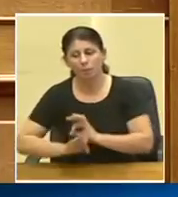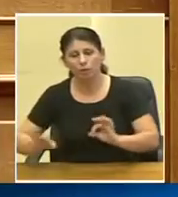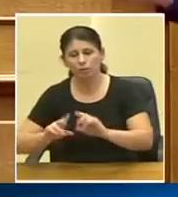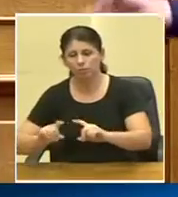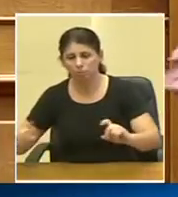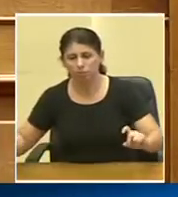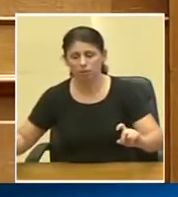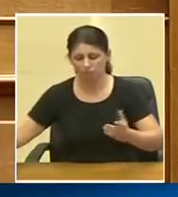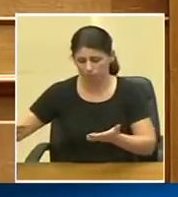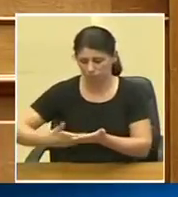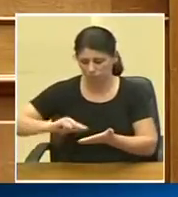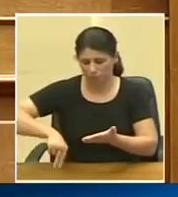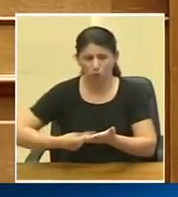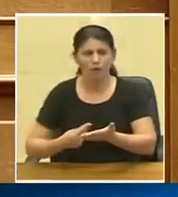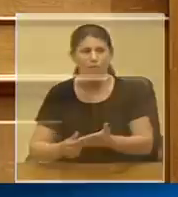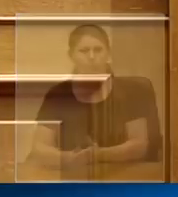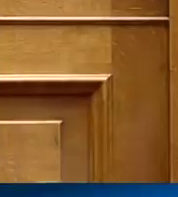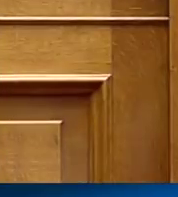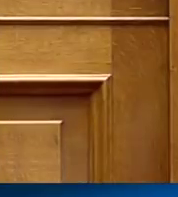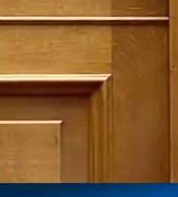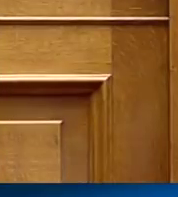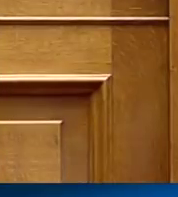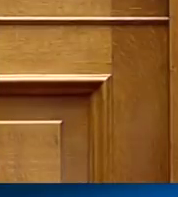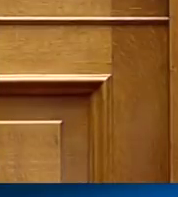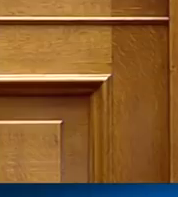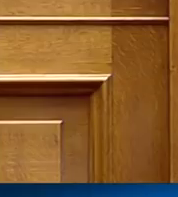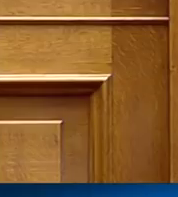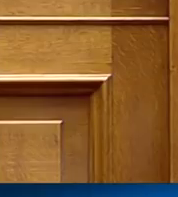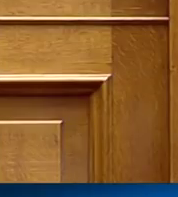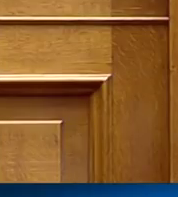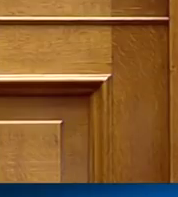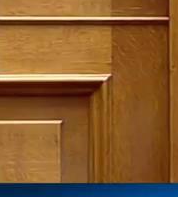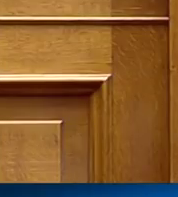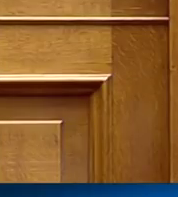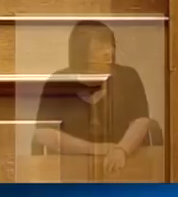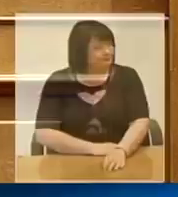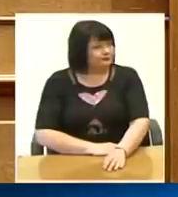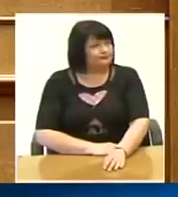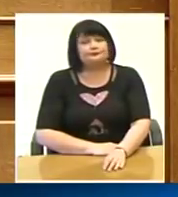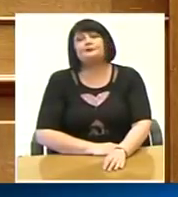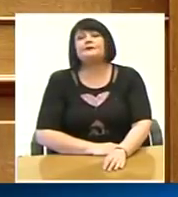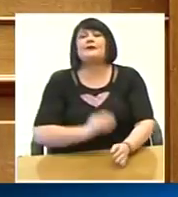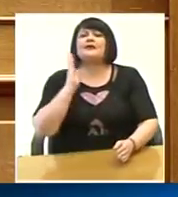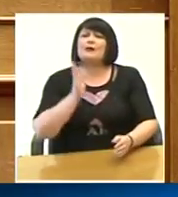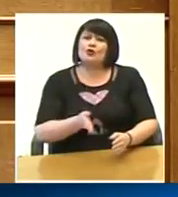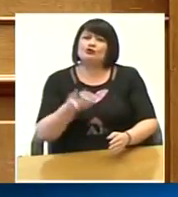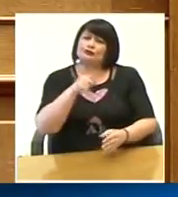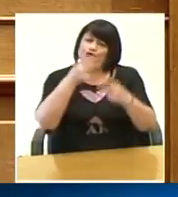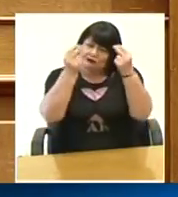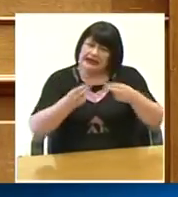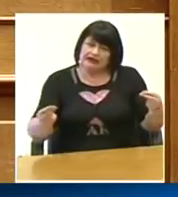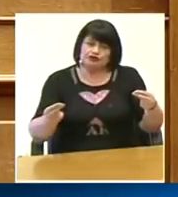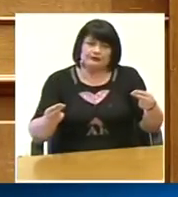πράγματα και να μας φέρουν να υπογράφουμε τα οποία θα μπορούσαν να λυθούν σε πολύ χαμηλότερα επίπεδα το κεντρικό κράτος είναι για να παράγει το